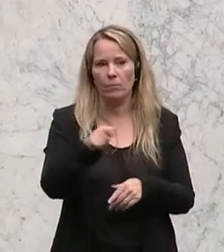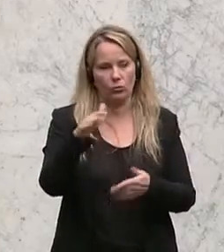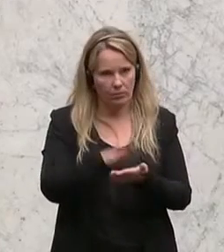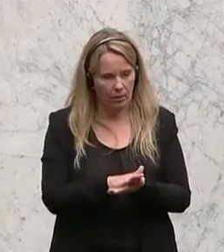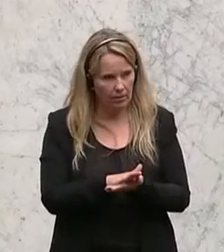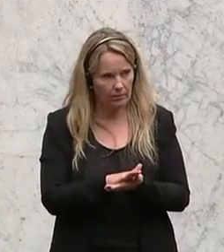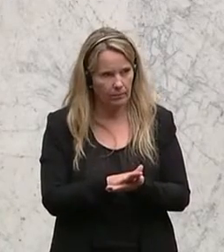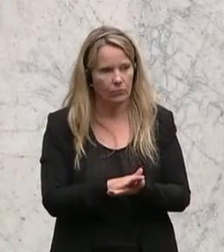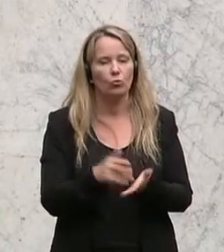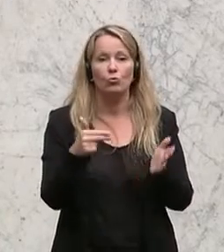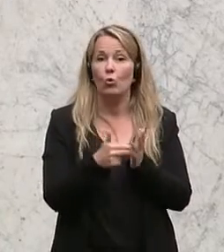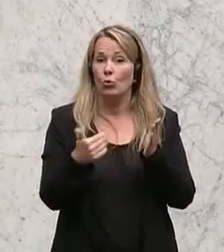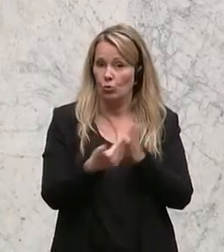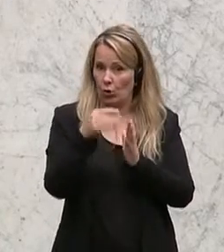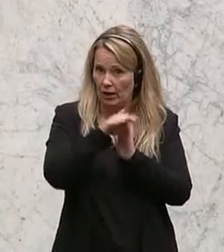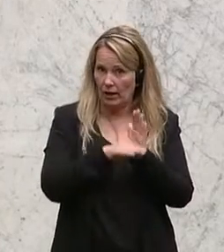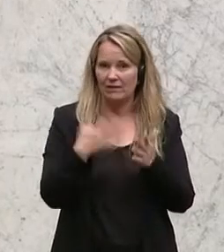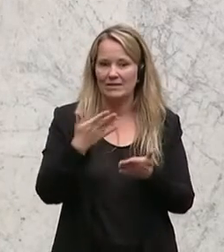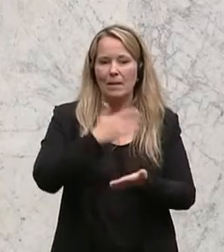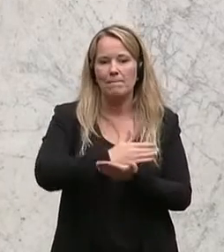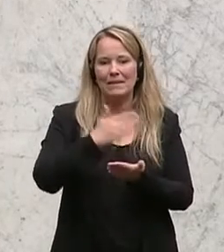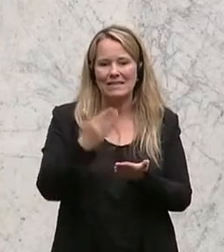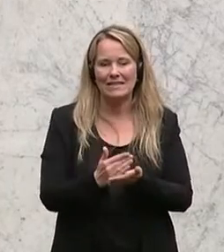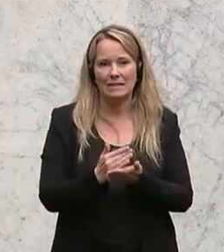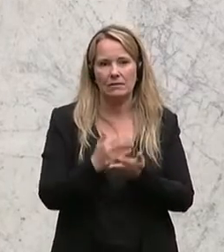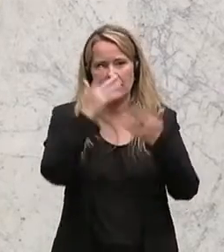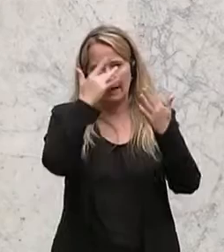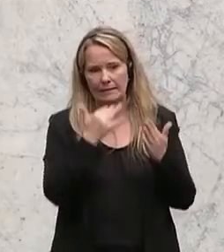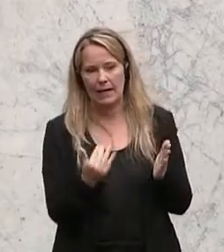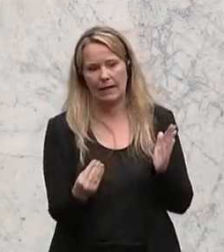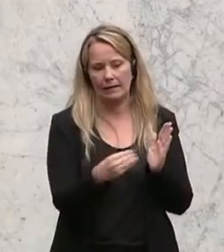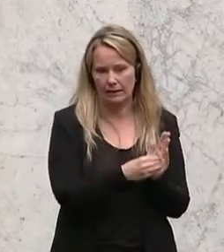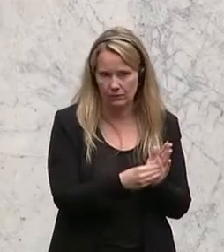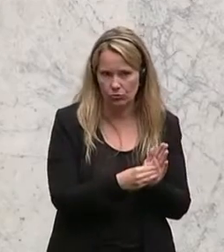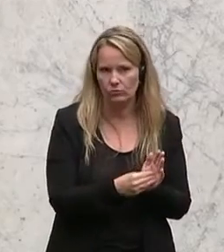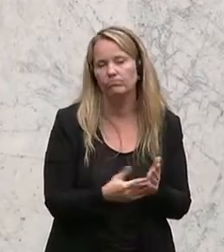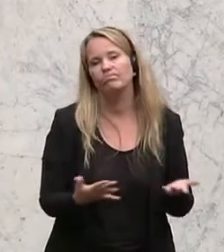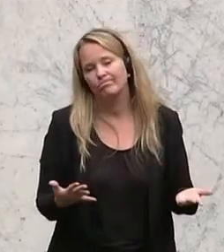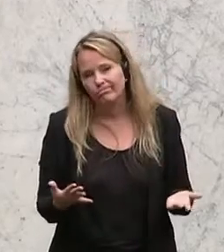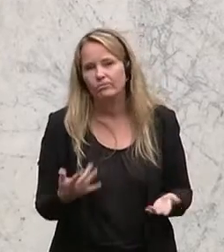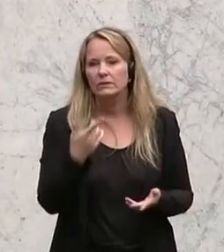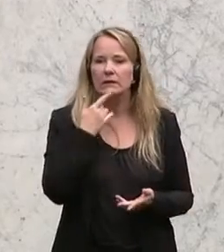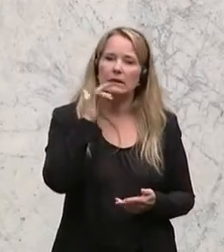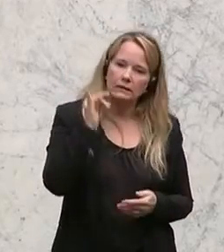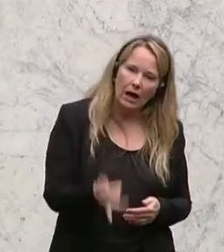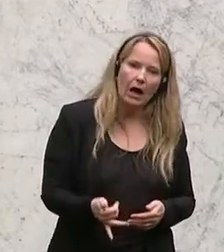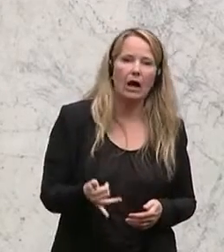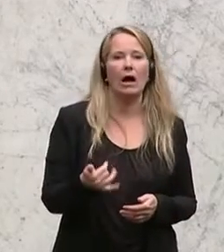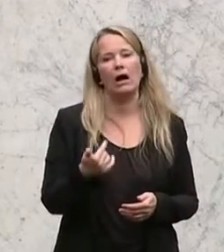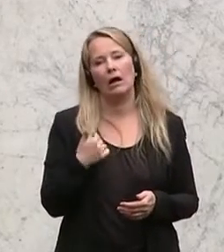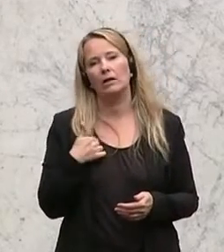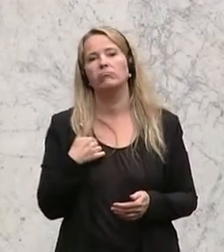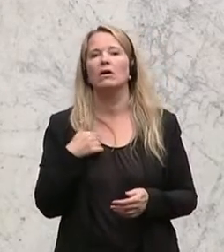nunmehr zu diesem Reglement auch das Bezirkskennzeichen dazuzählt. Ich sage, ja, das kann man mittragen, das